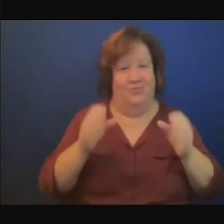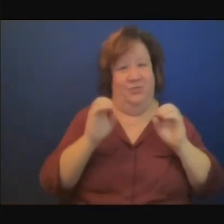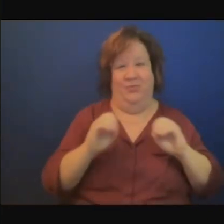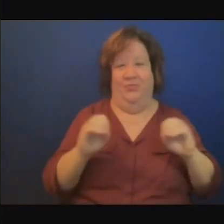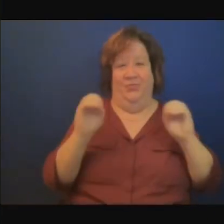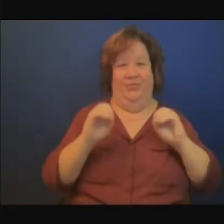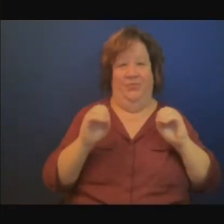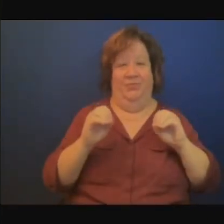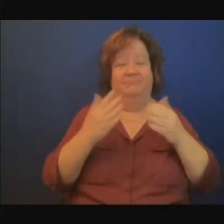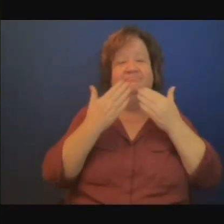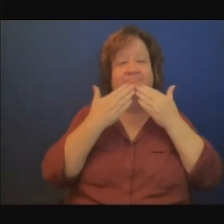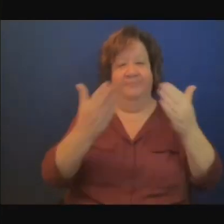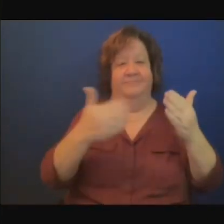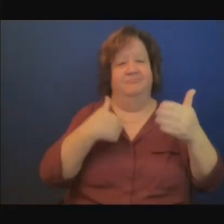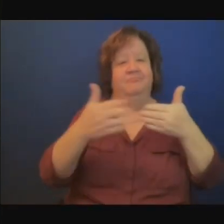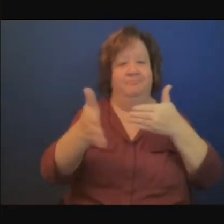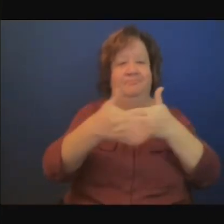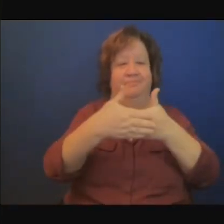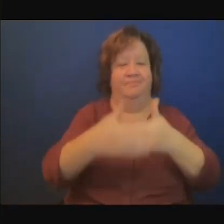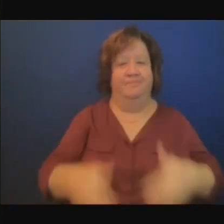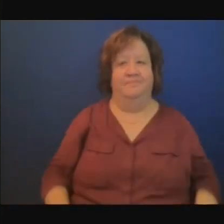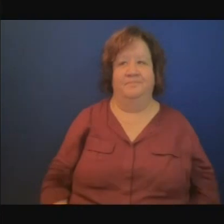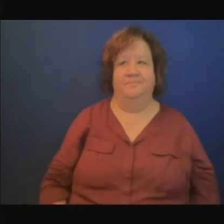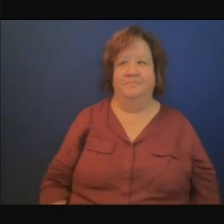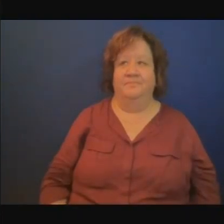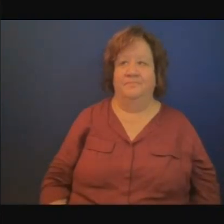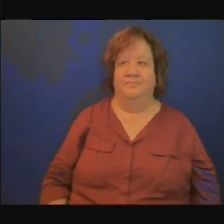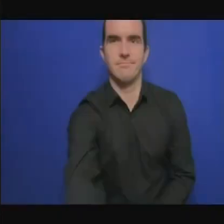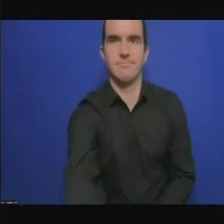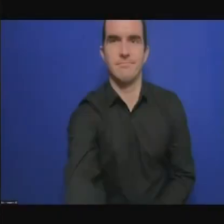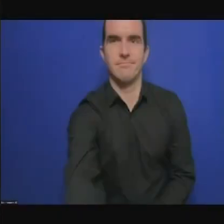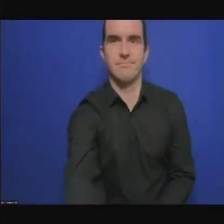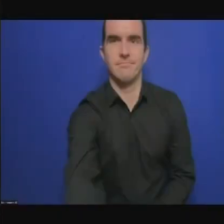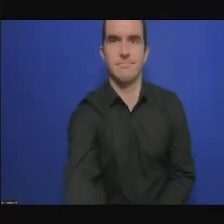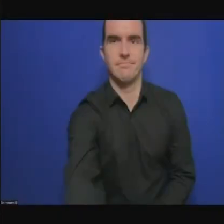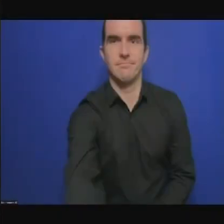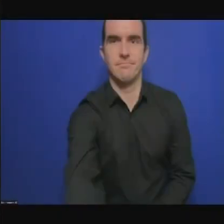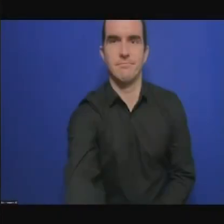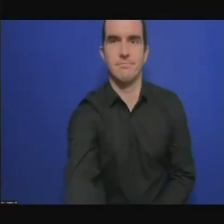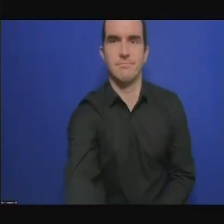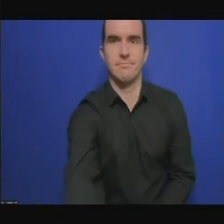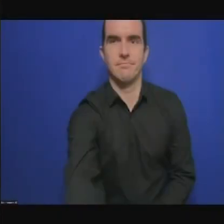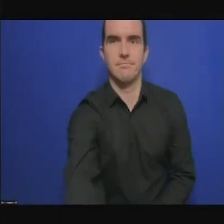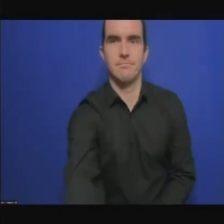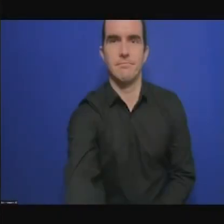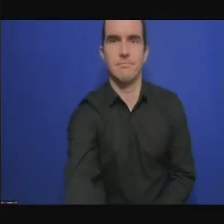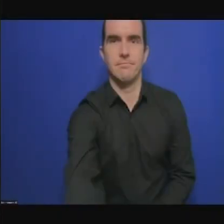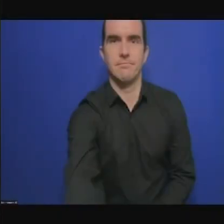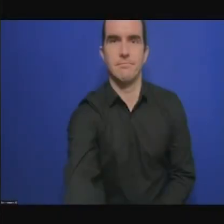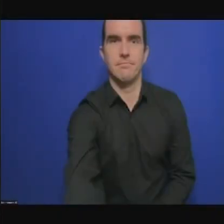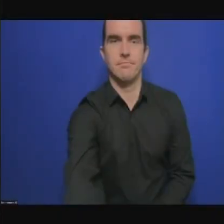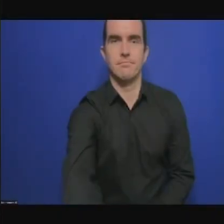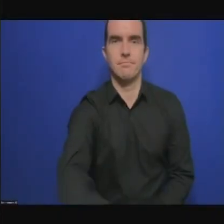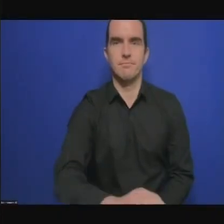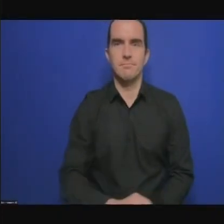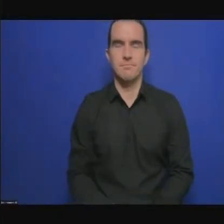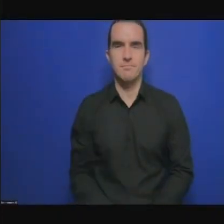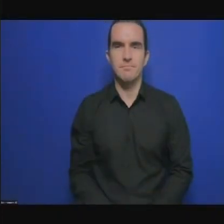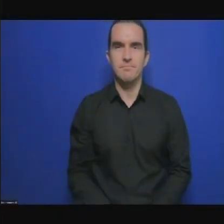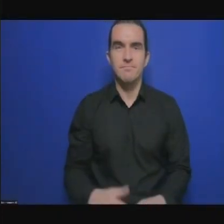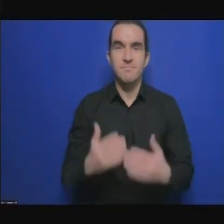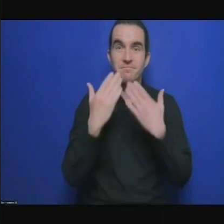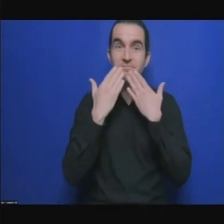je vous remercie de cette intervention de conclusion et merci d'avoir fait des remarques